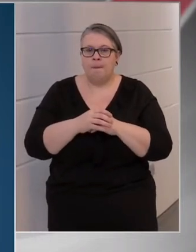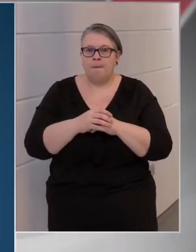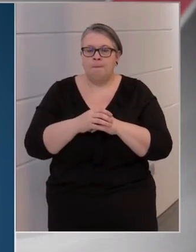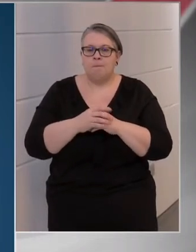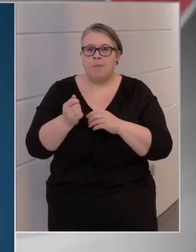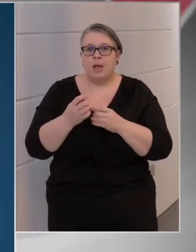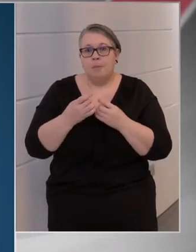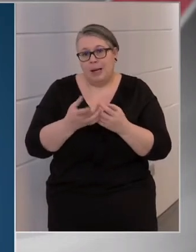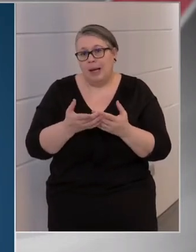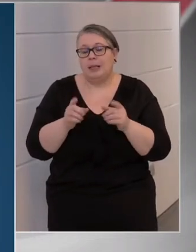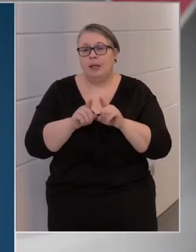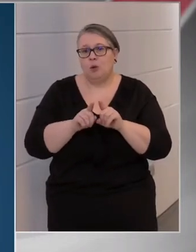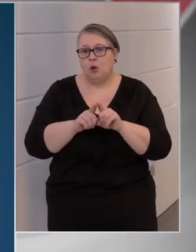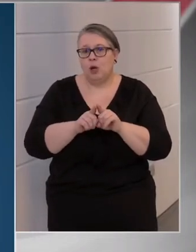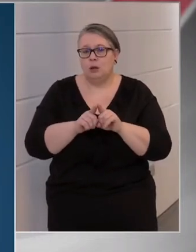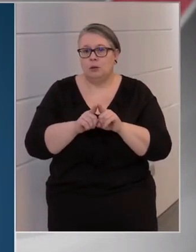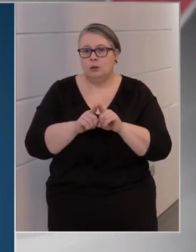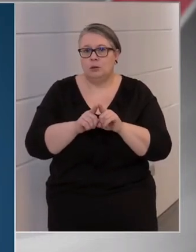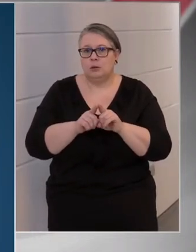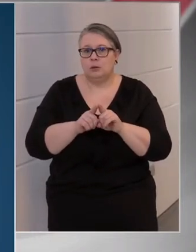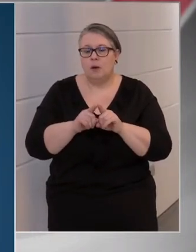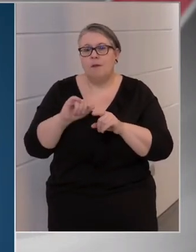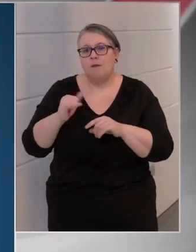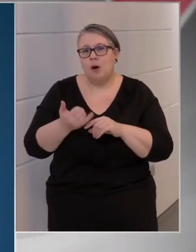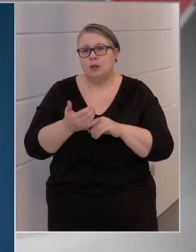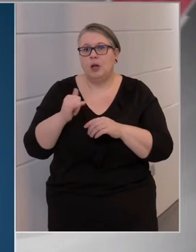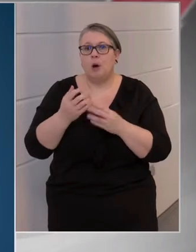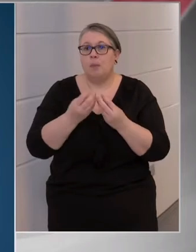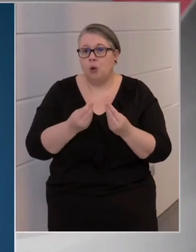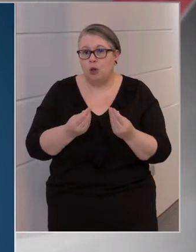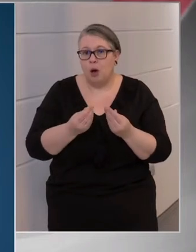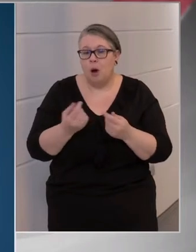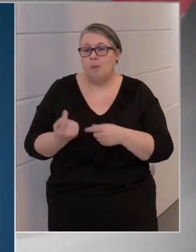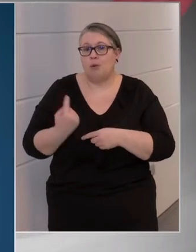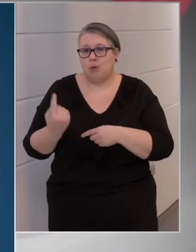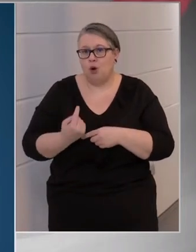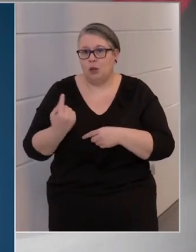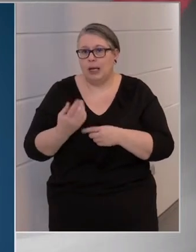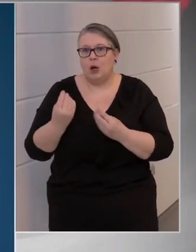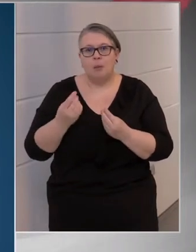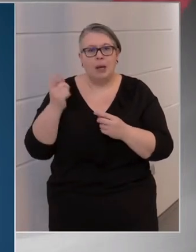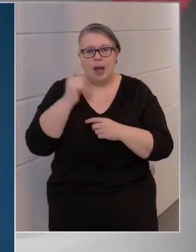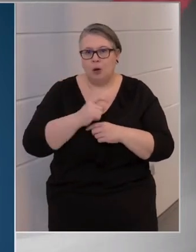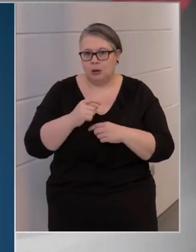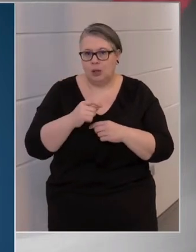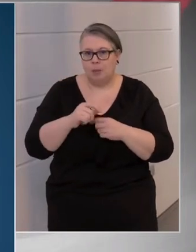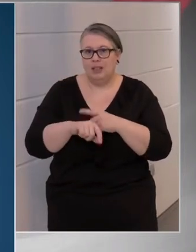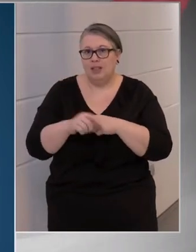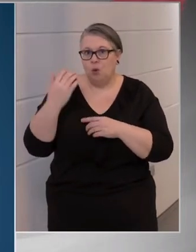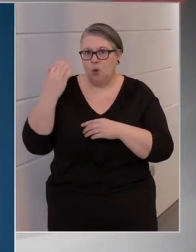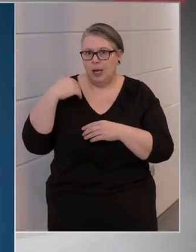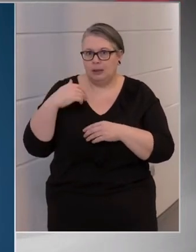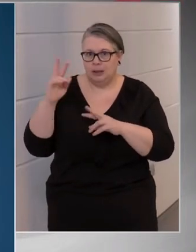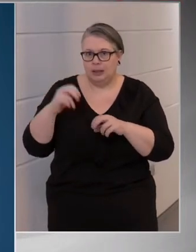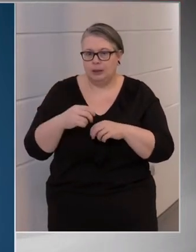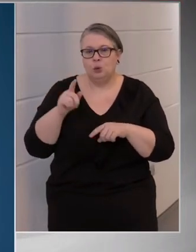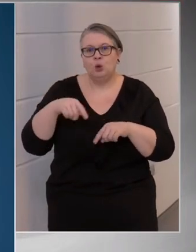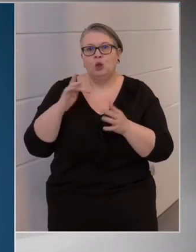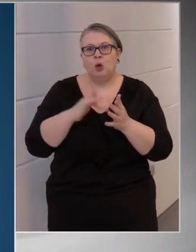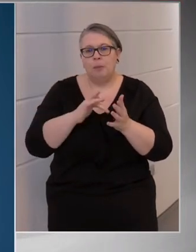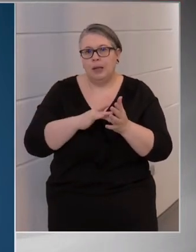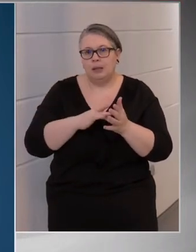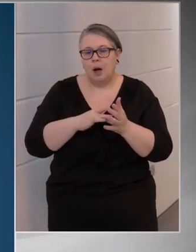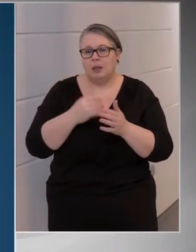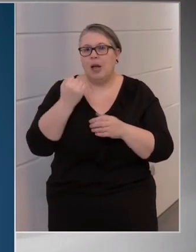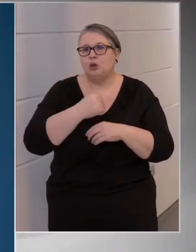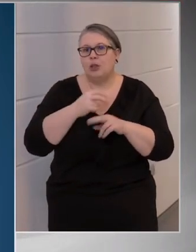És megengedett egy olyan fajtája és módja a propagandának, ami legrosszabb időket idézi. Utolsó példa erre a Deutsche